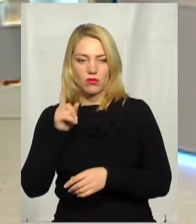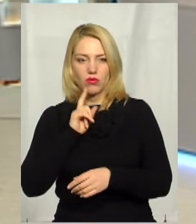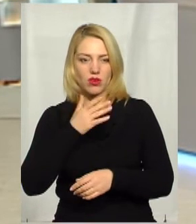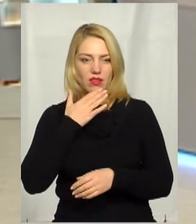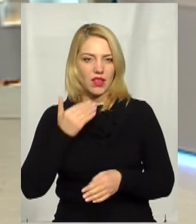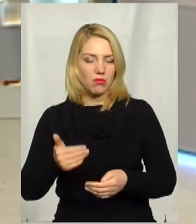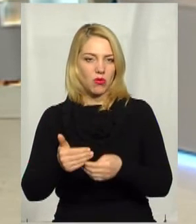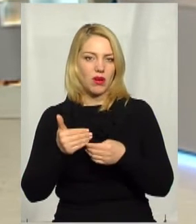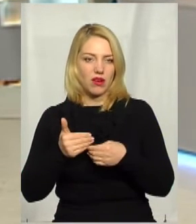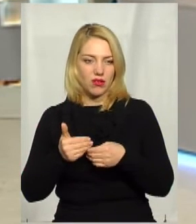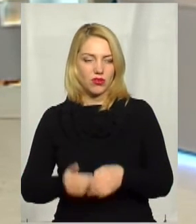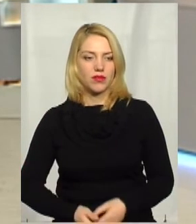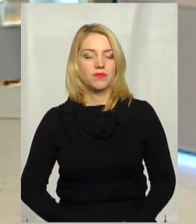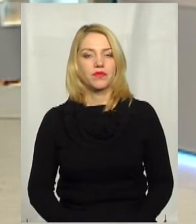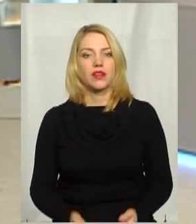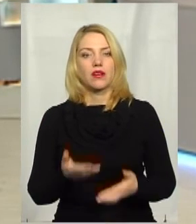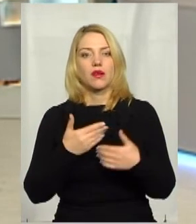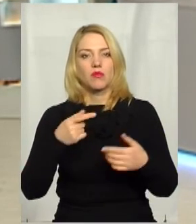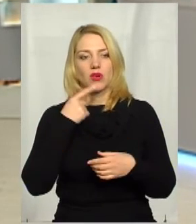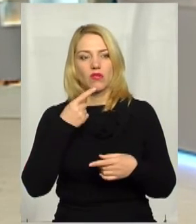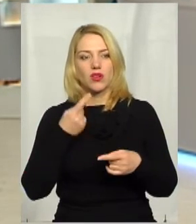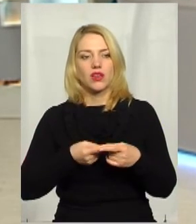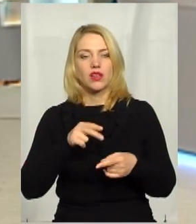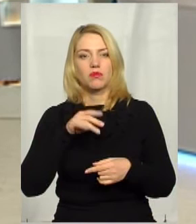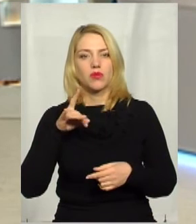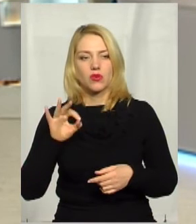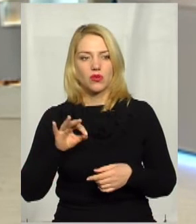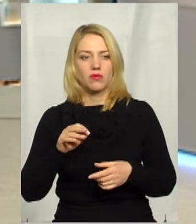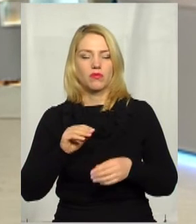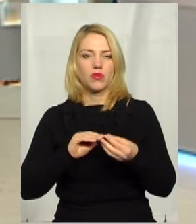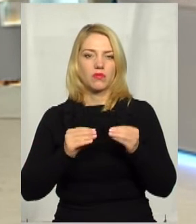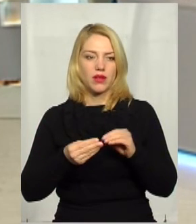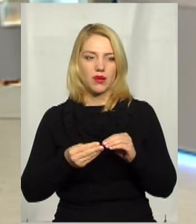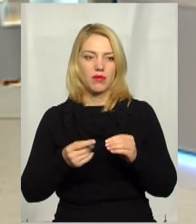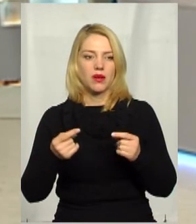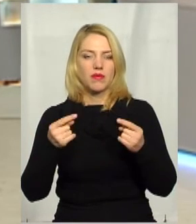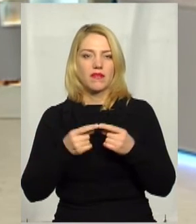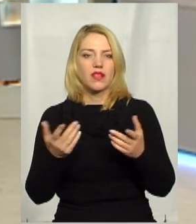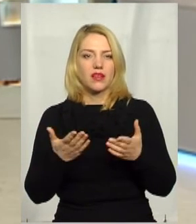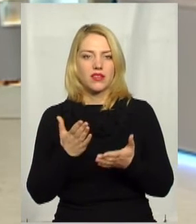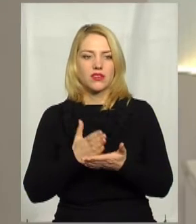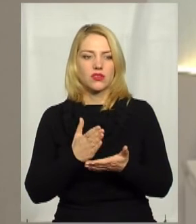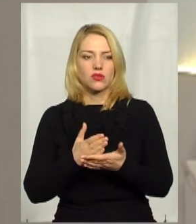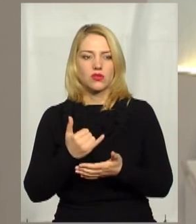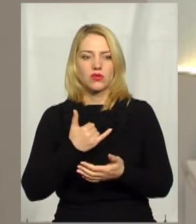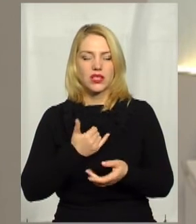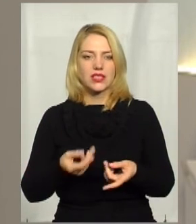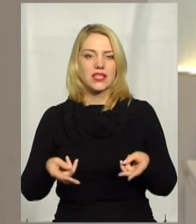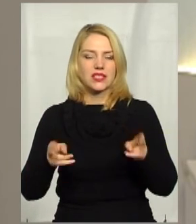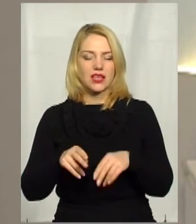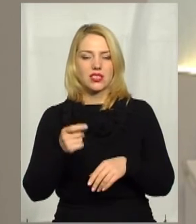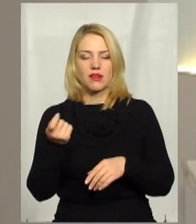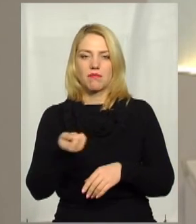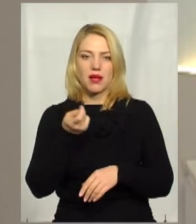допомагають. Ми говорили про проблеми, певні, які існують. У нас залишилося